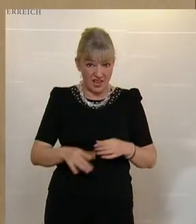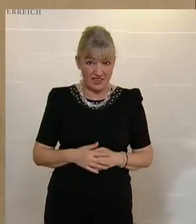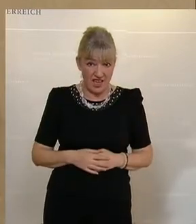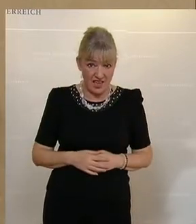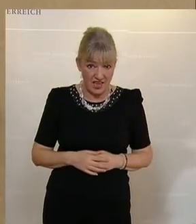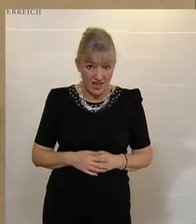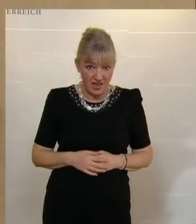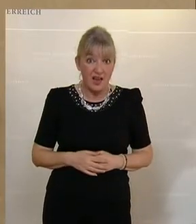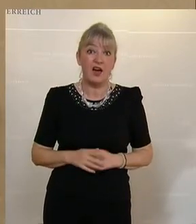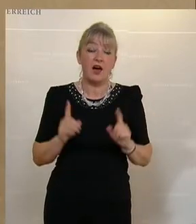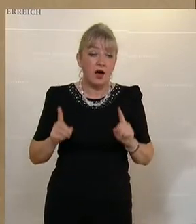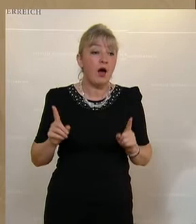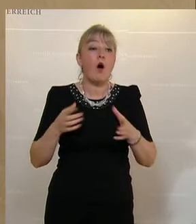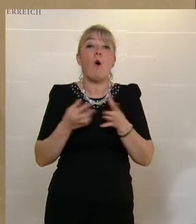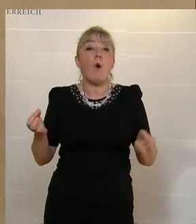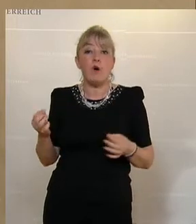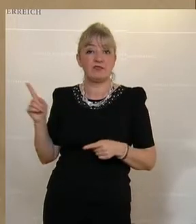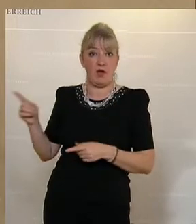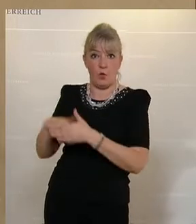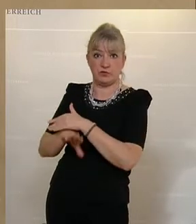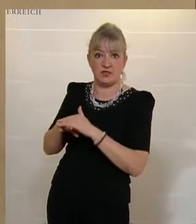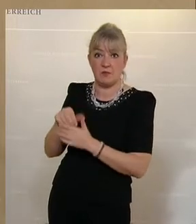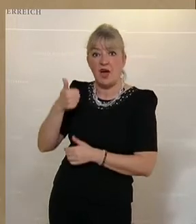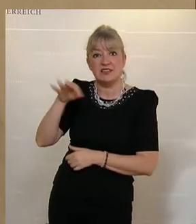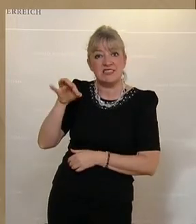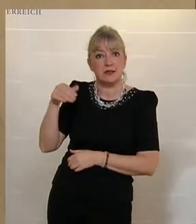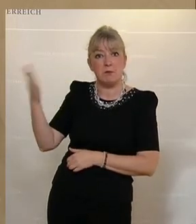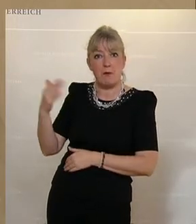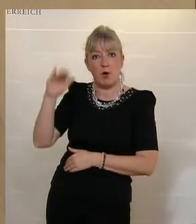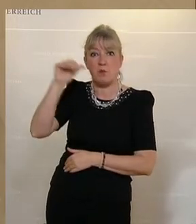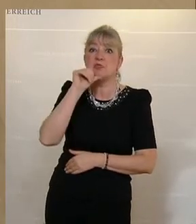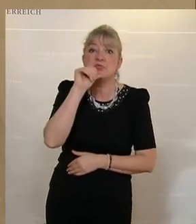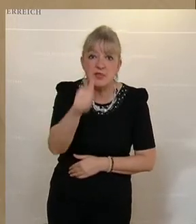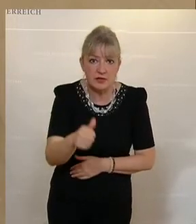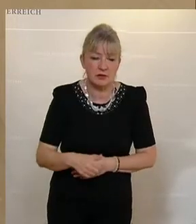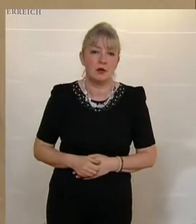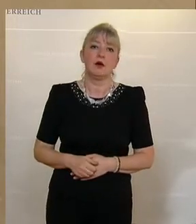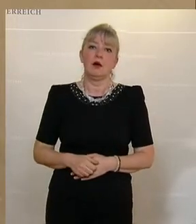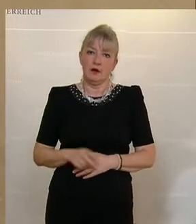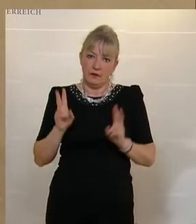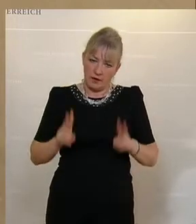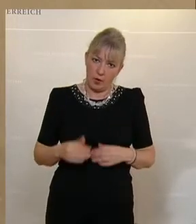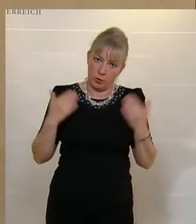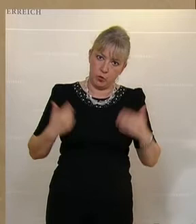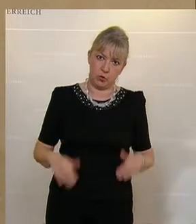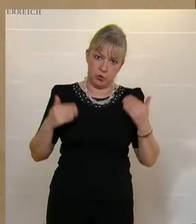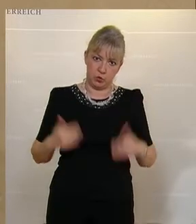Und zwar ohne, dass die Unternehmer einen Cent mehr erhalten. Das ist wirklich ein Kunststück.